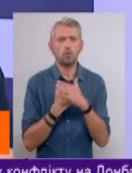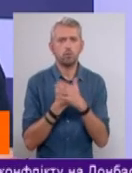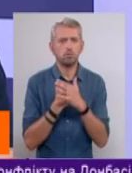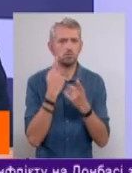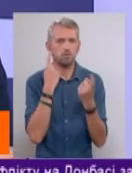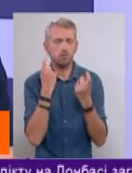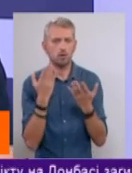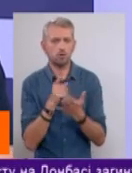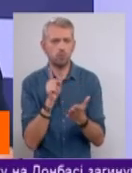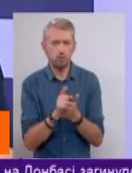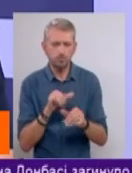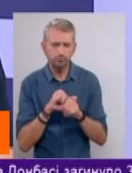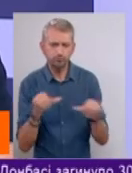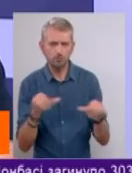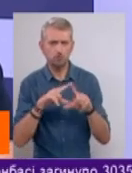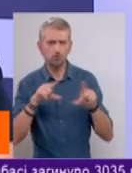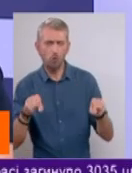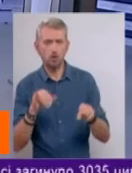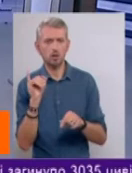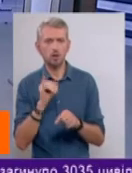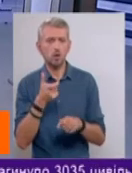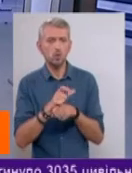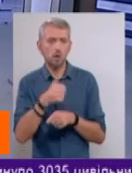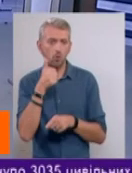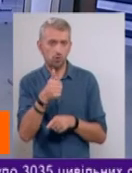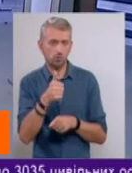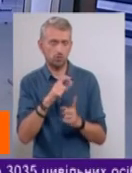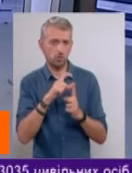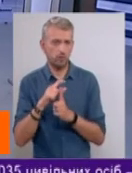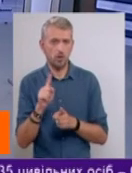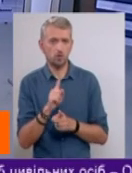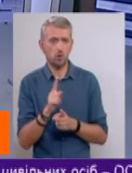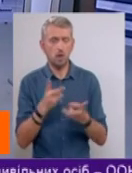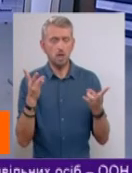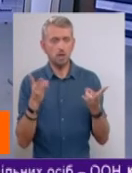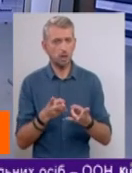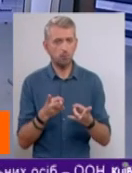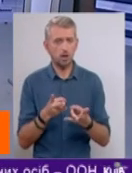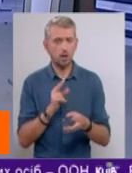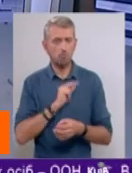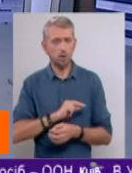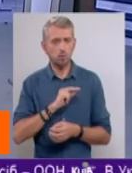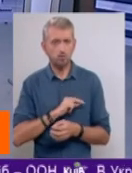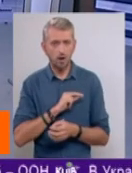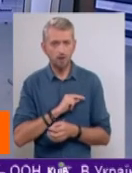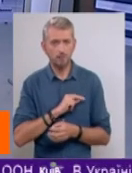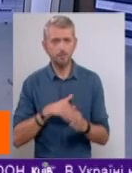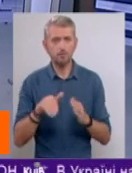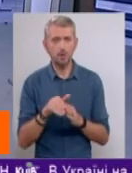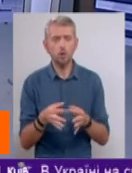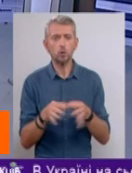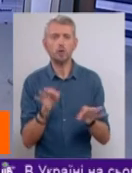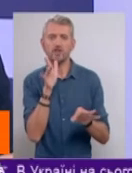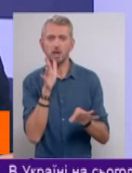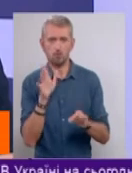культивуватися там в школах. А, власне, і дуже хороший тезис про те, що треба працювати над дозвіллям